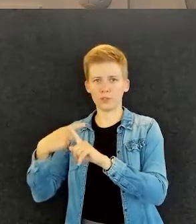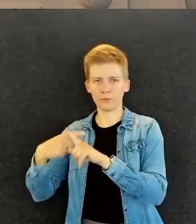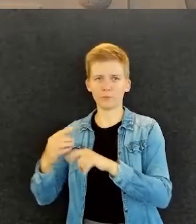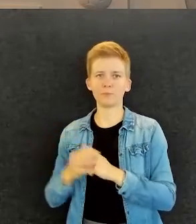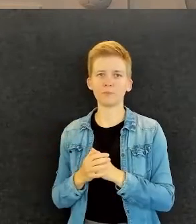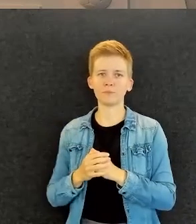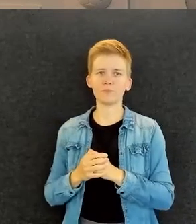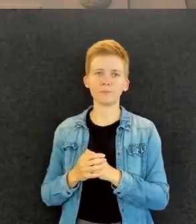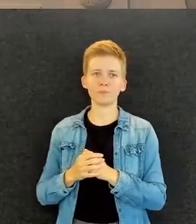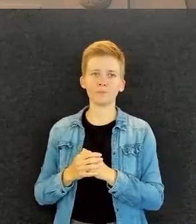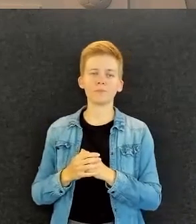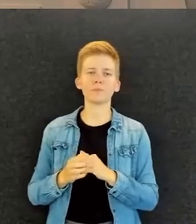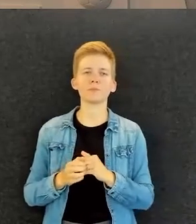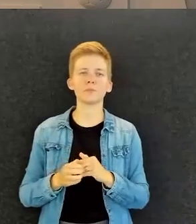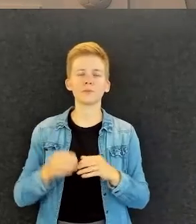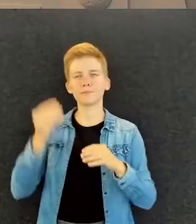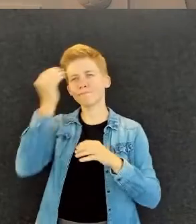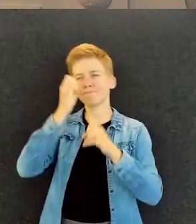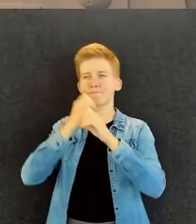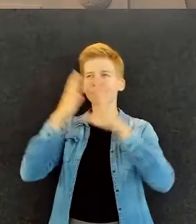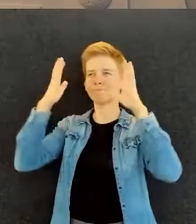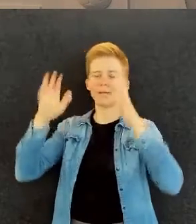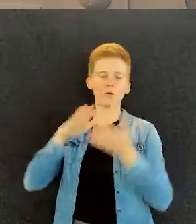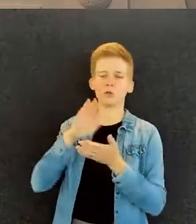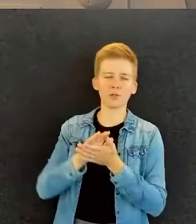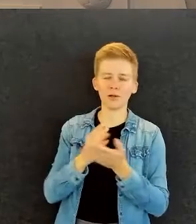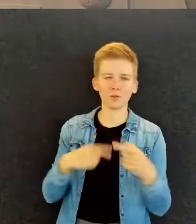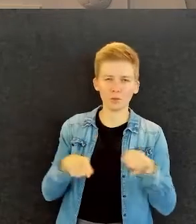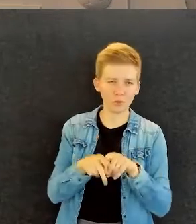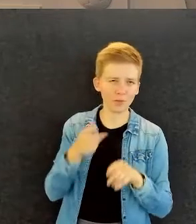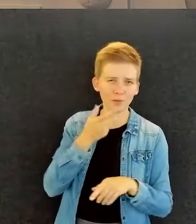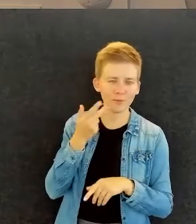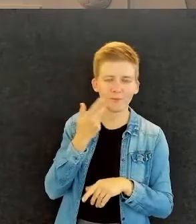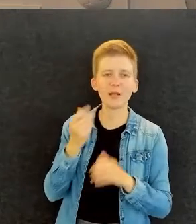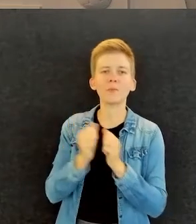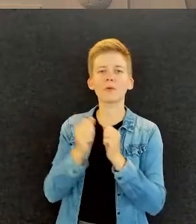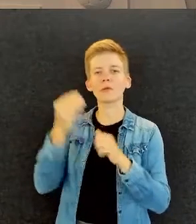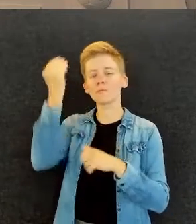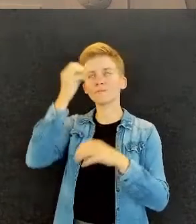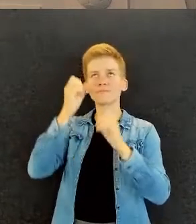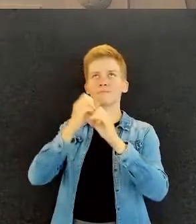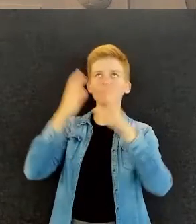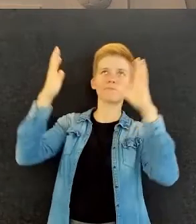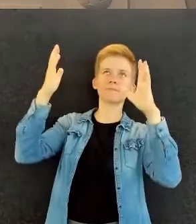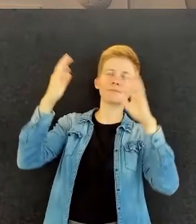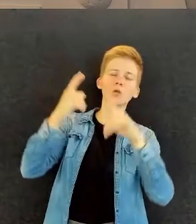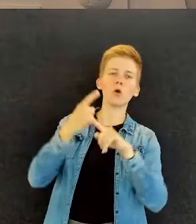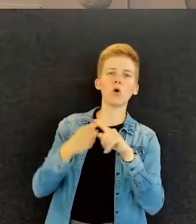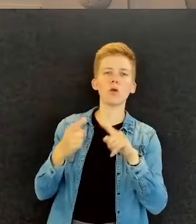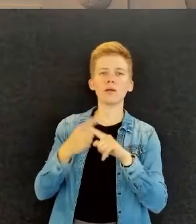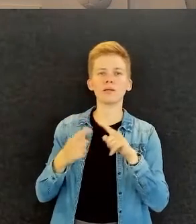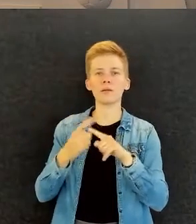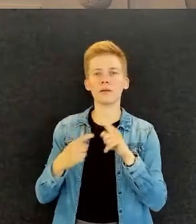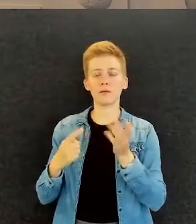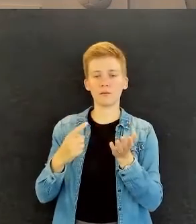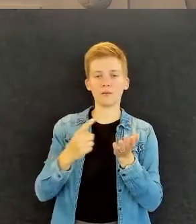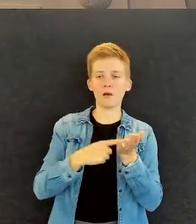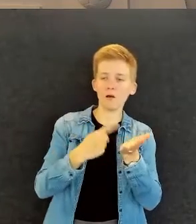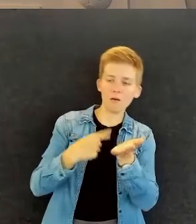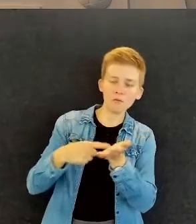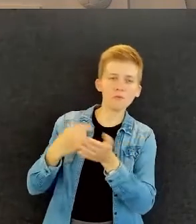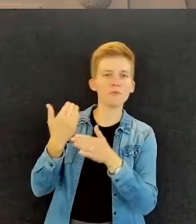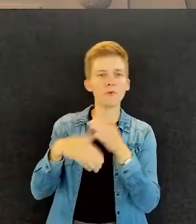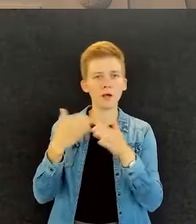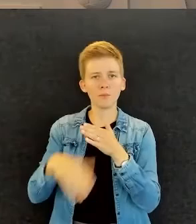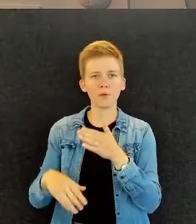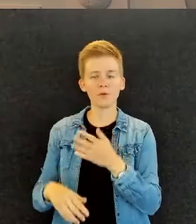Tällainen hypoteettinen asia ei ole koskaan oltu sellaisessa tilanteessa, mutta jos olisi sellainen tilanne, että haastattelut on käyty,